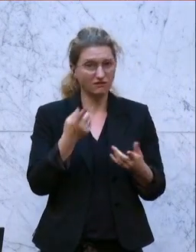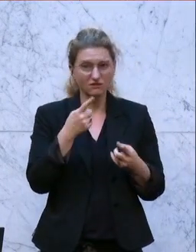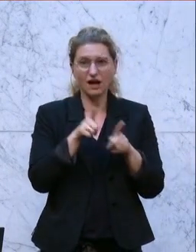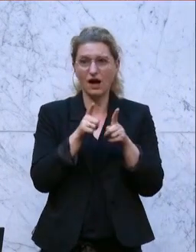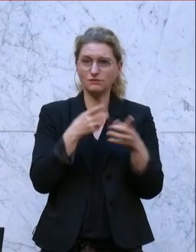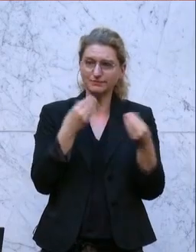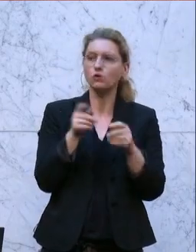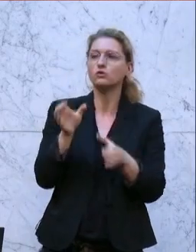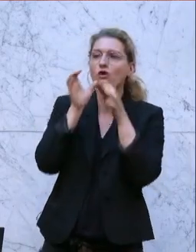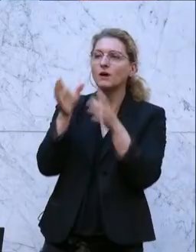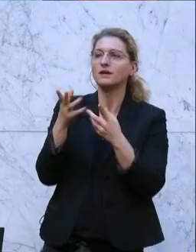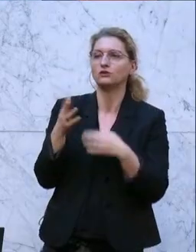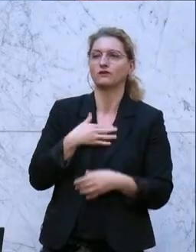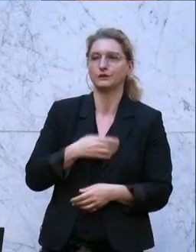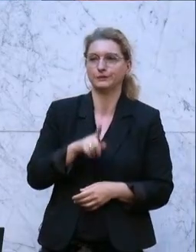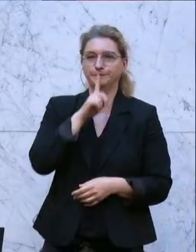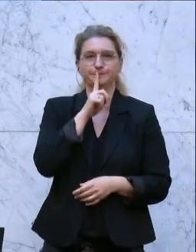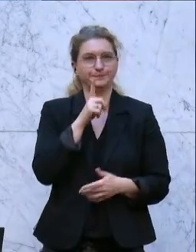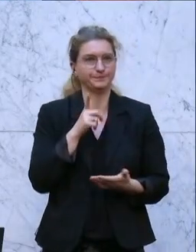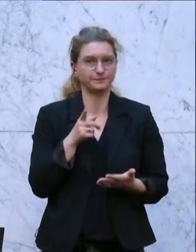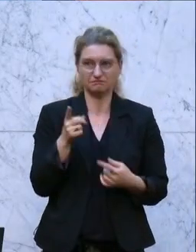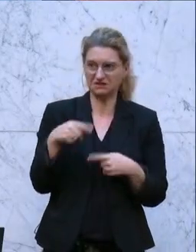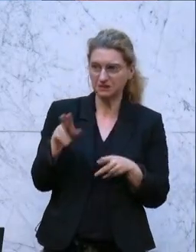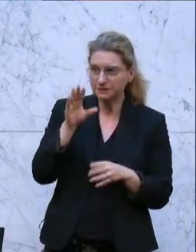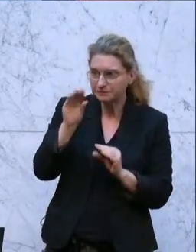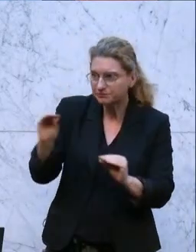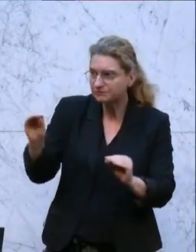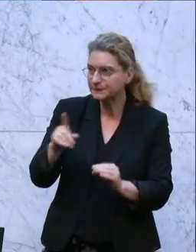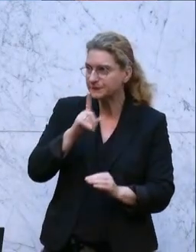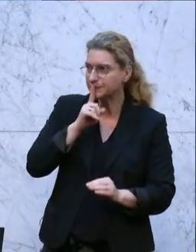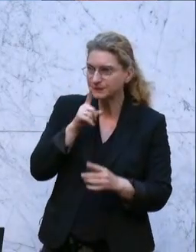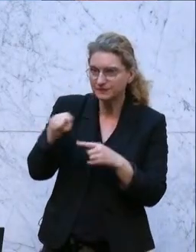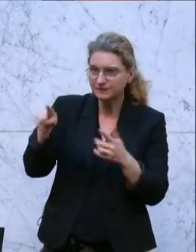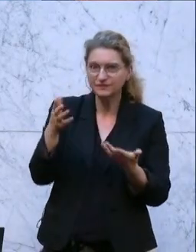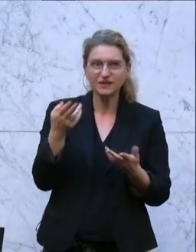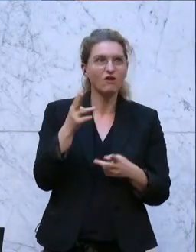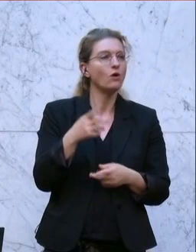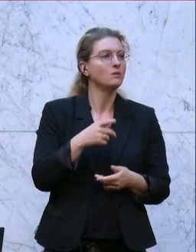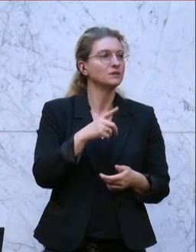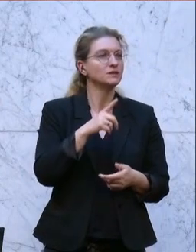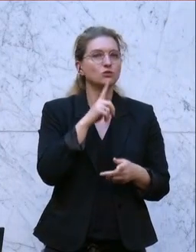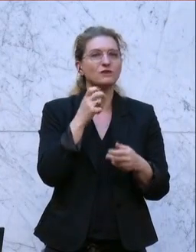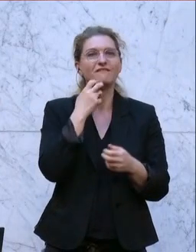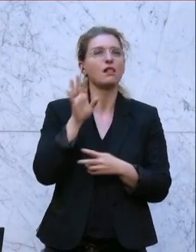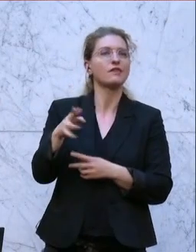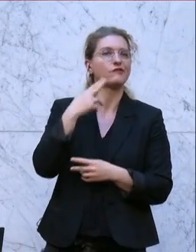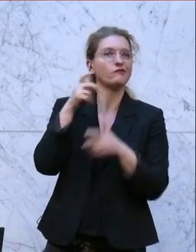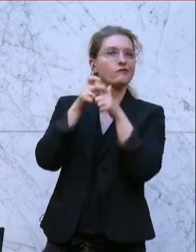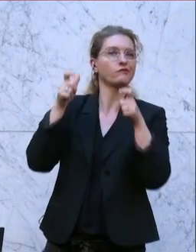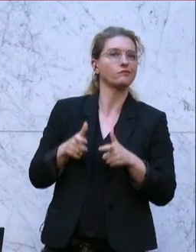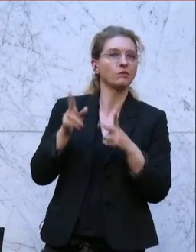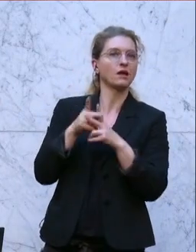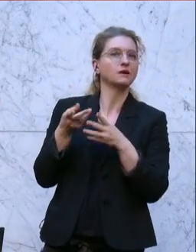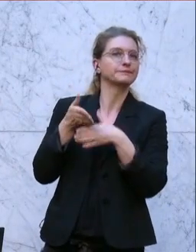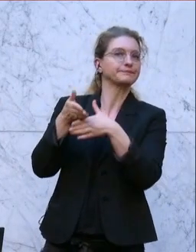ÖVP ist ja ganz stumm geworden. Die ÖVP ist ja schon ganz stumm geworden. Weil die wollen nur mehr seine Konzerne. Und innen ist es